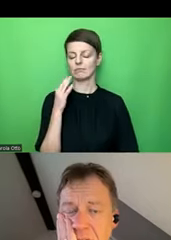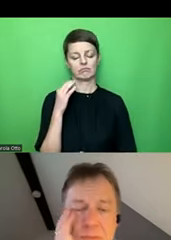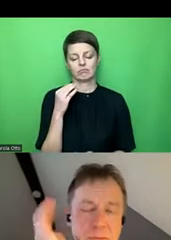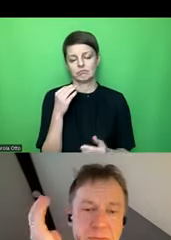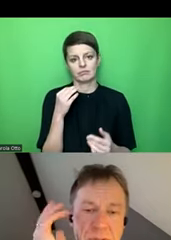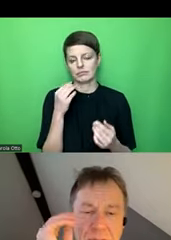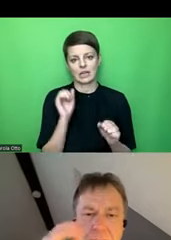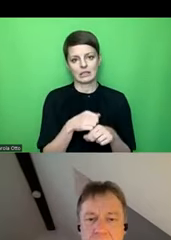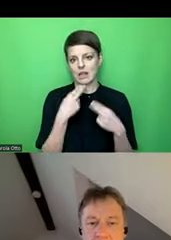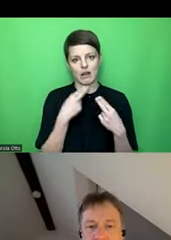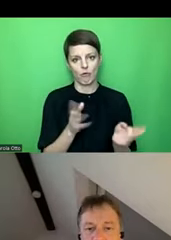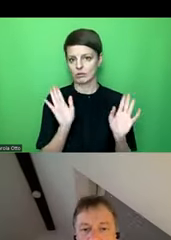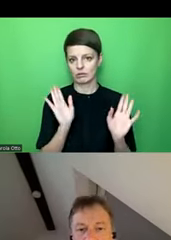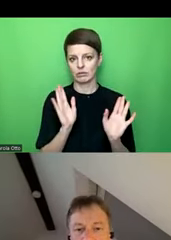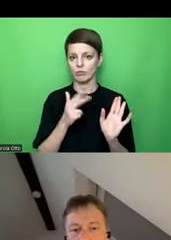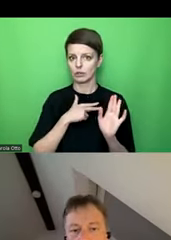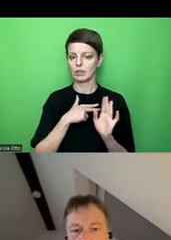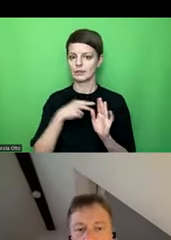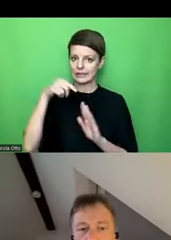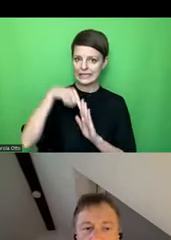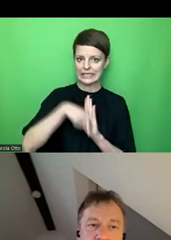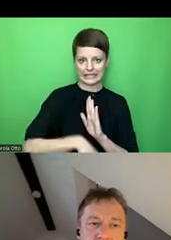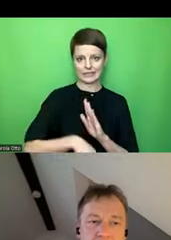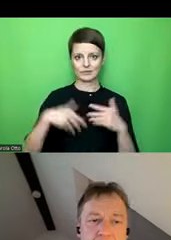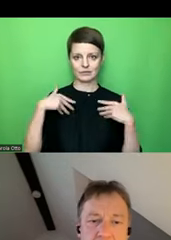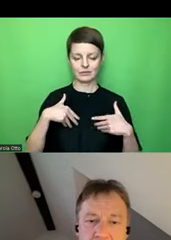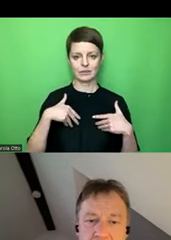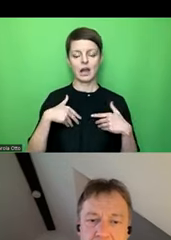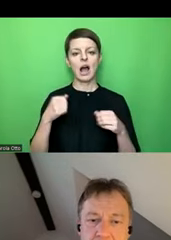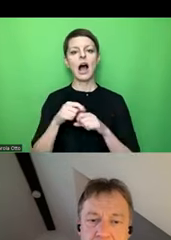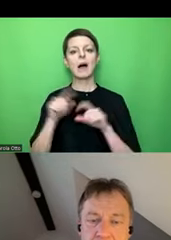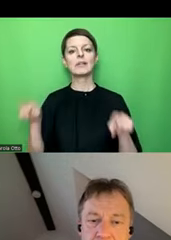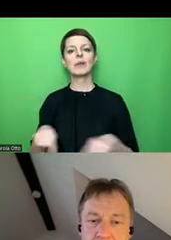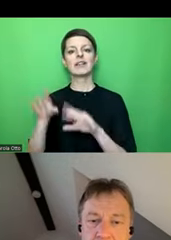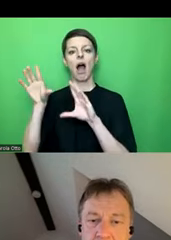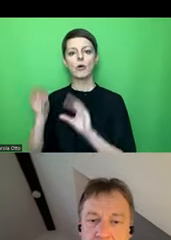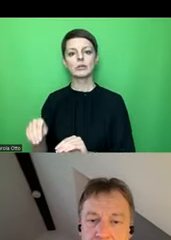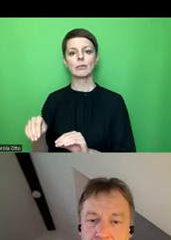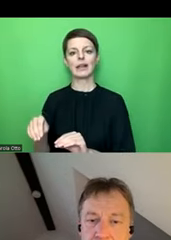das ist auch sehr fortgeschritten. Ausgeblendete Arbeitsblätter,